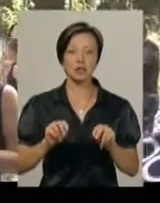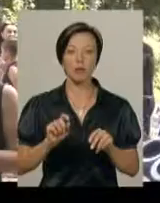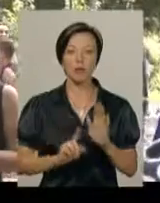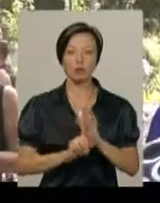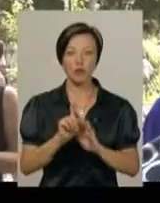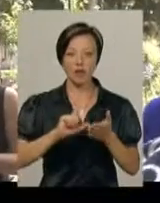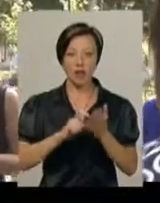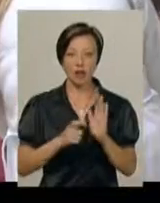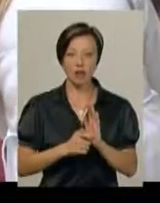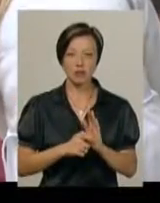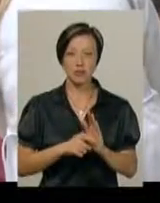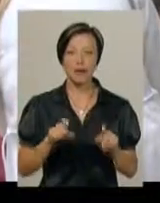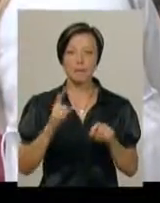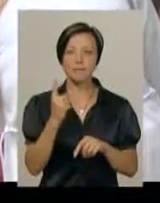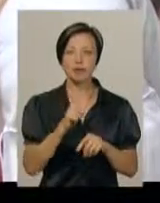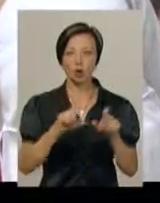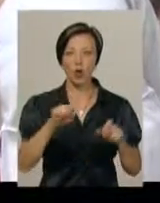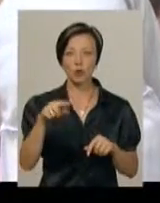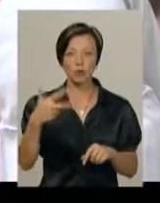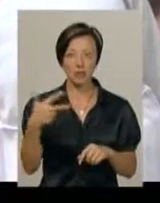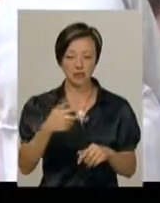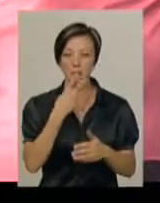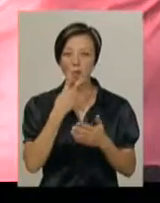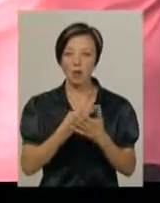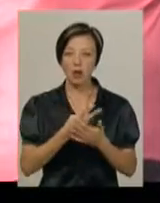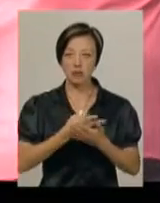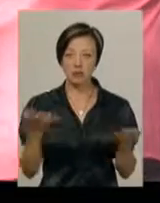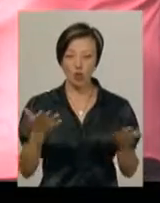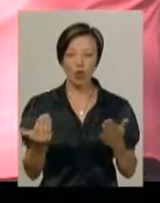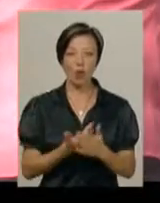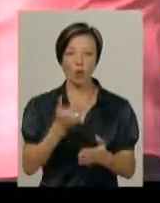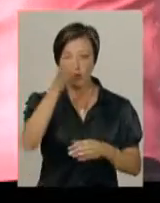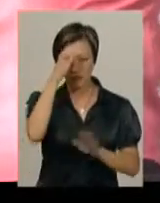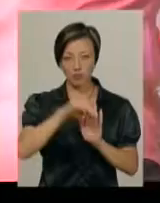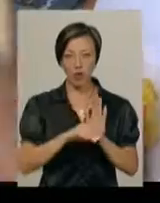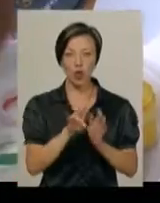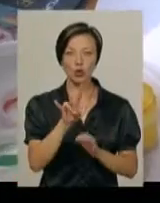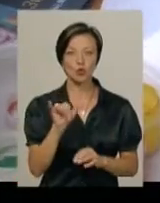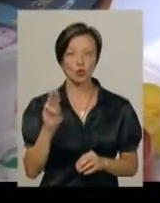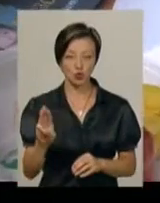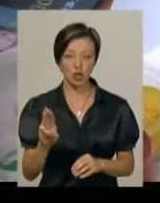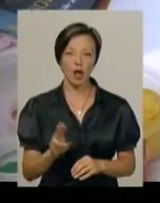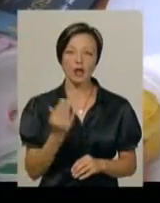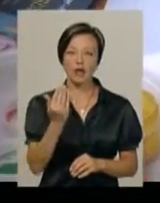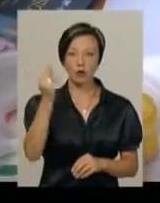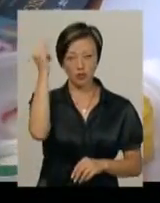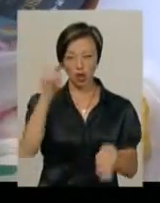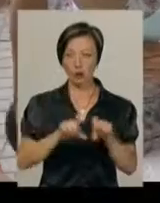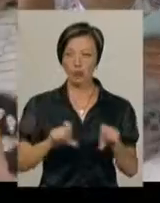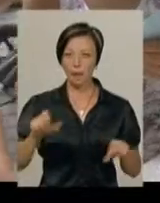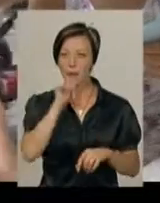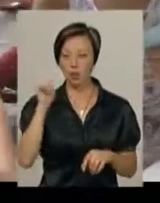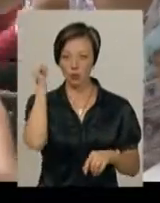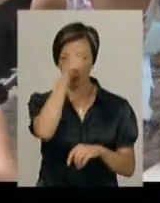школи першого ступеня номер 30 Майя Дичко каже, презентують, як функціонує освітня програма «Нова українська школа». У їхньому навчальному закладі